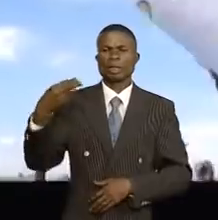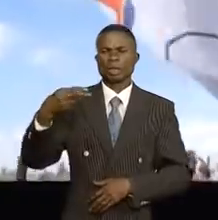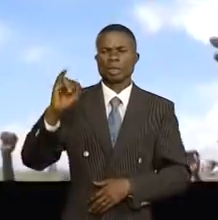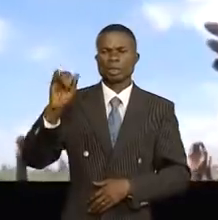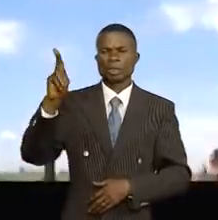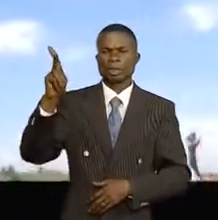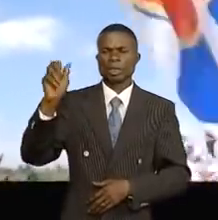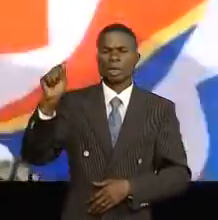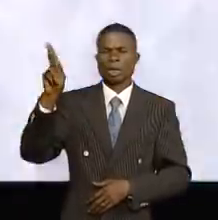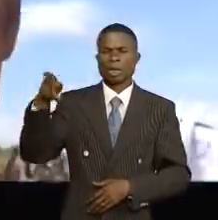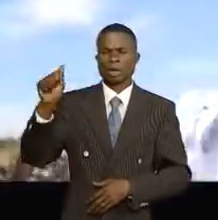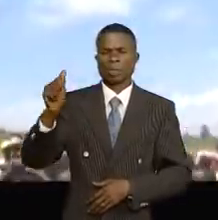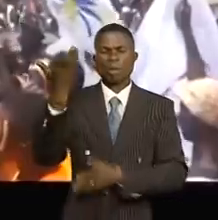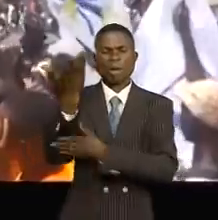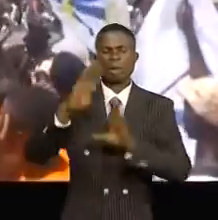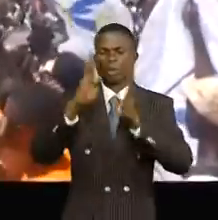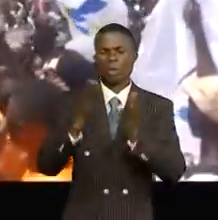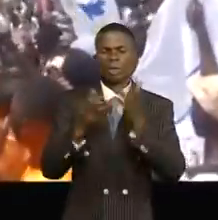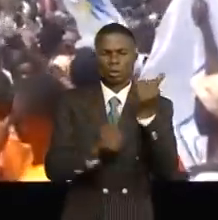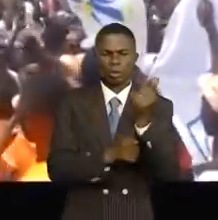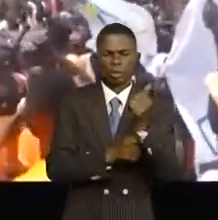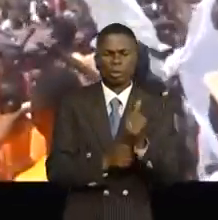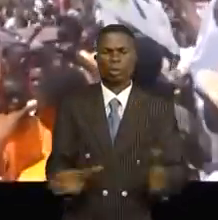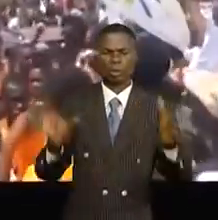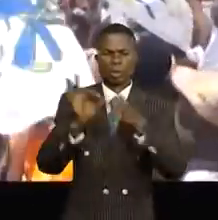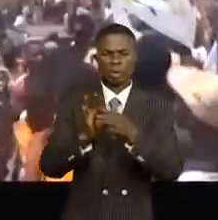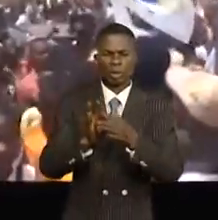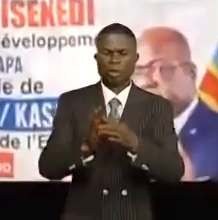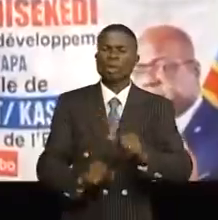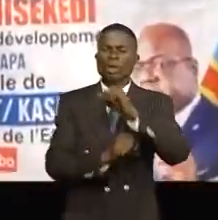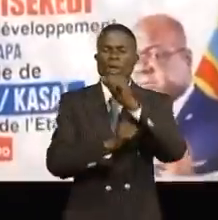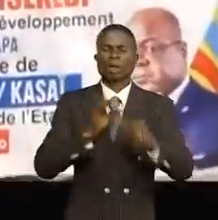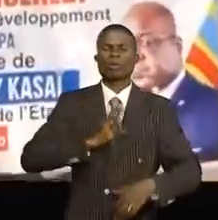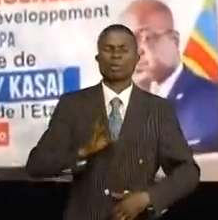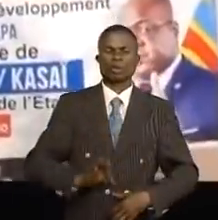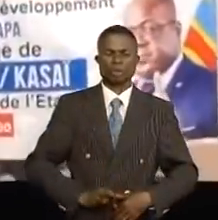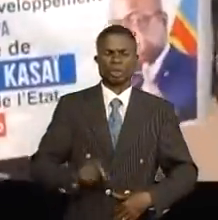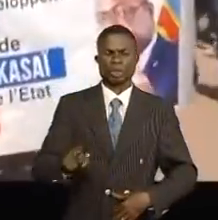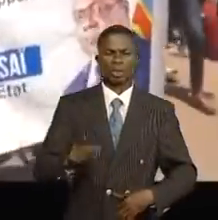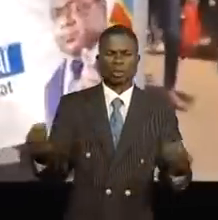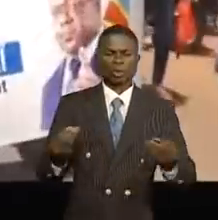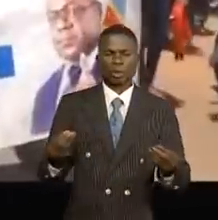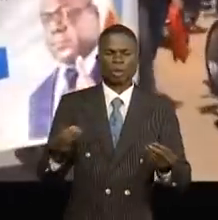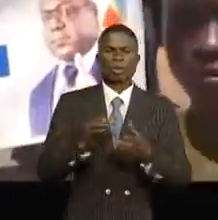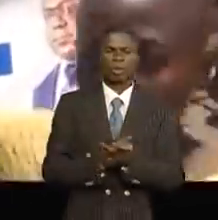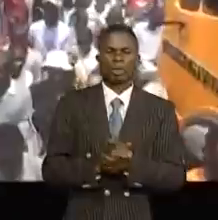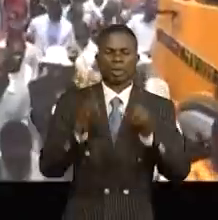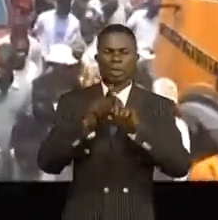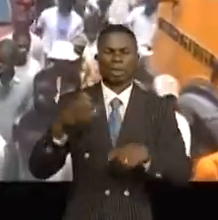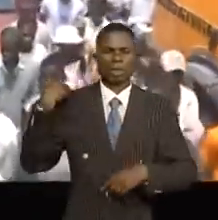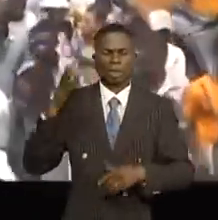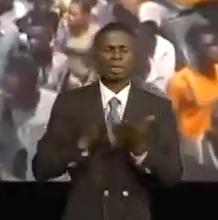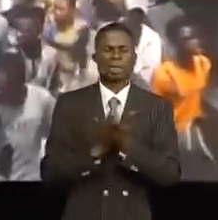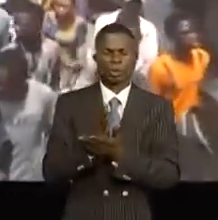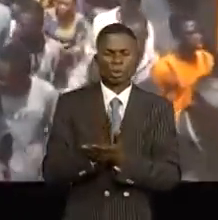invité la population de cette ville à se rallier tous. Derrière le chef de l'État, Félix-Antoine Tiseke de Tchilombo et l'État des